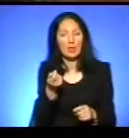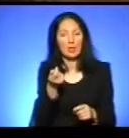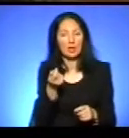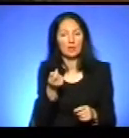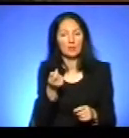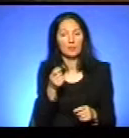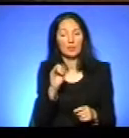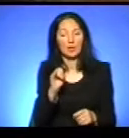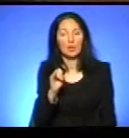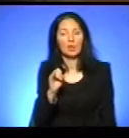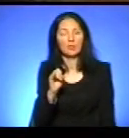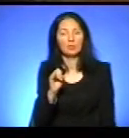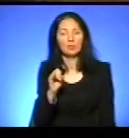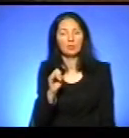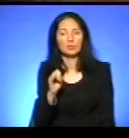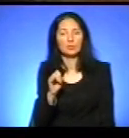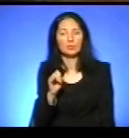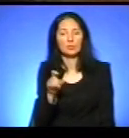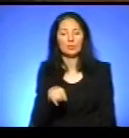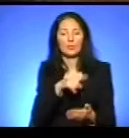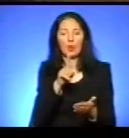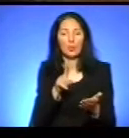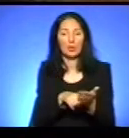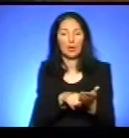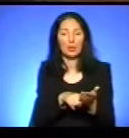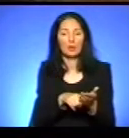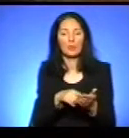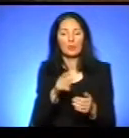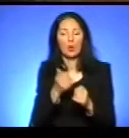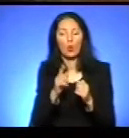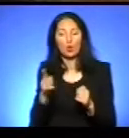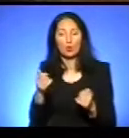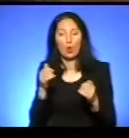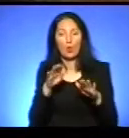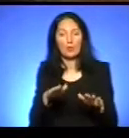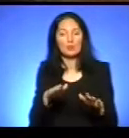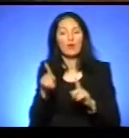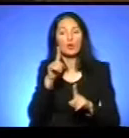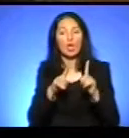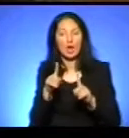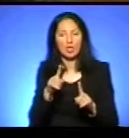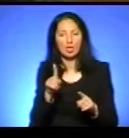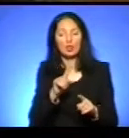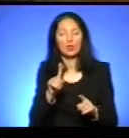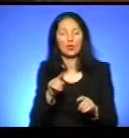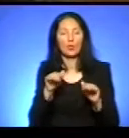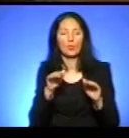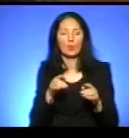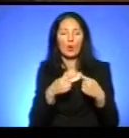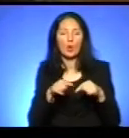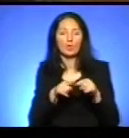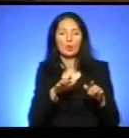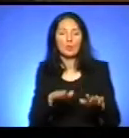питання кожного зараз місцевої ради щодо органу місцевого